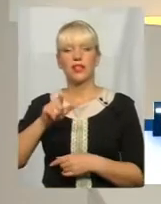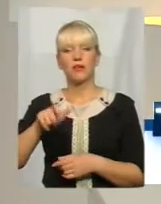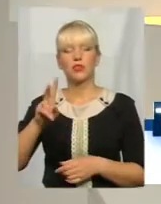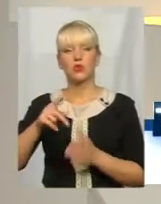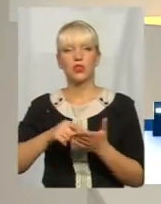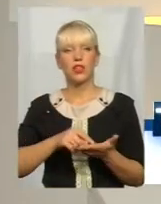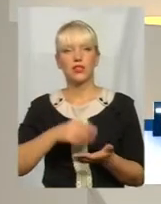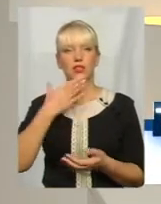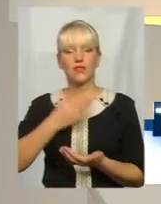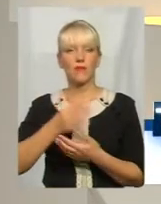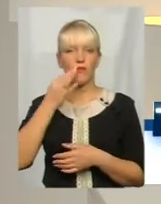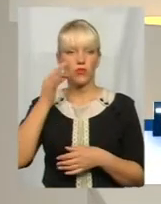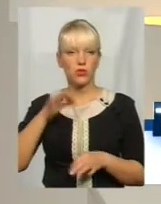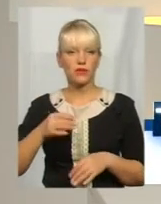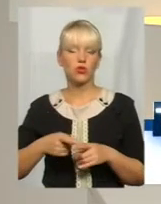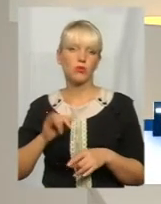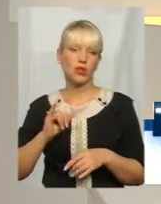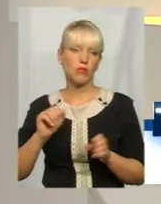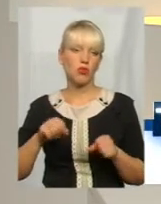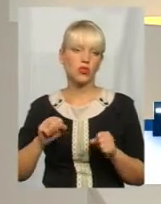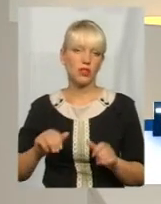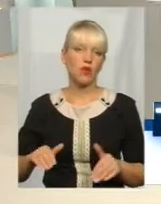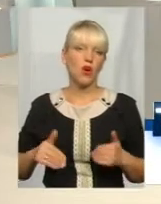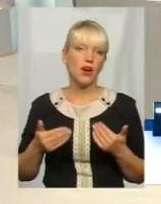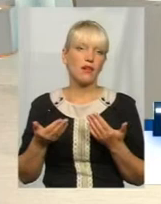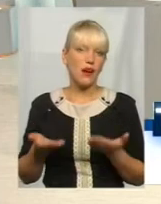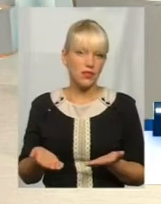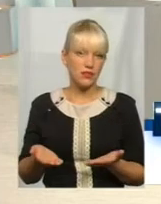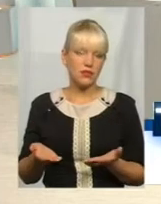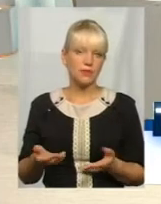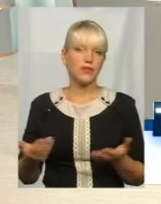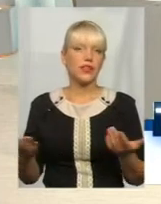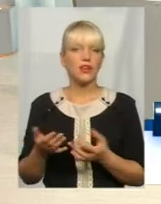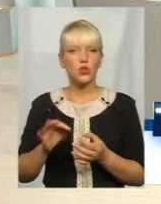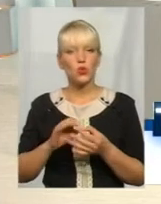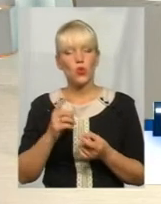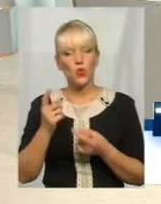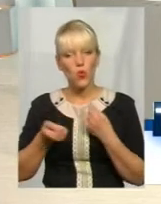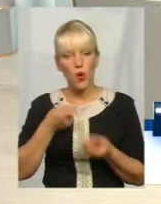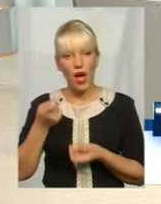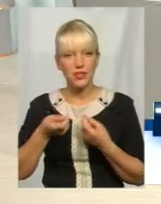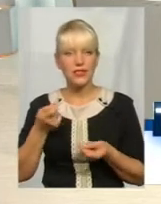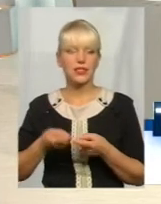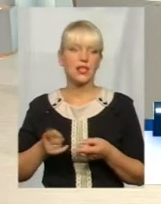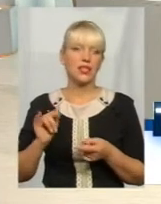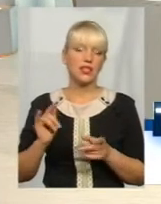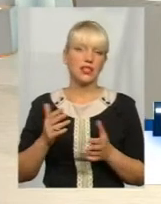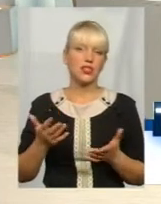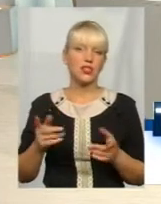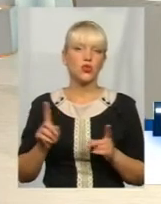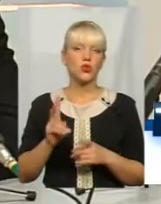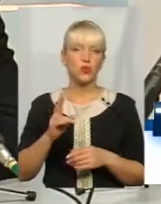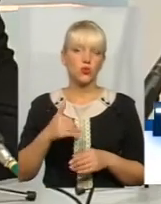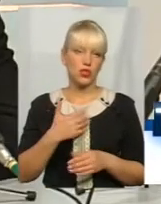діляться своїм власним досвідом і, можливо, радять якісь нюанси, де людині інші, яка тільки хоче